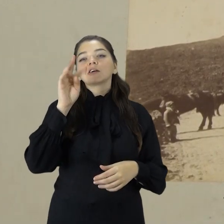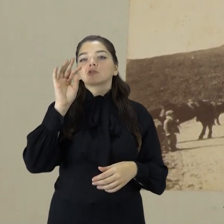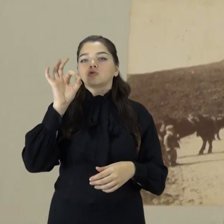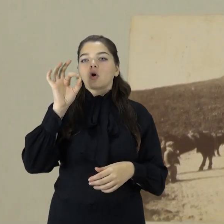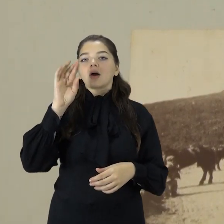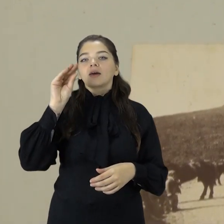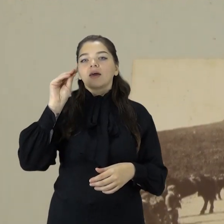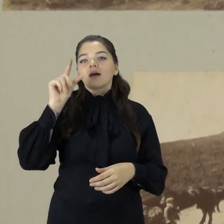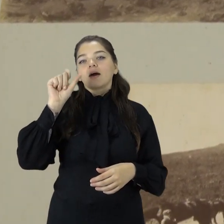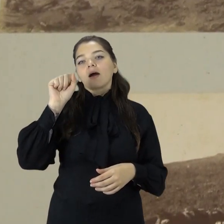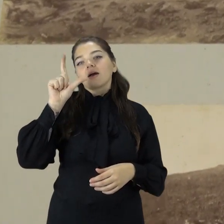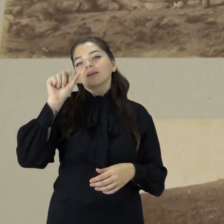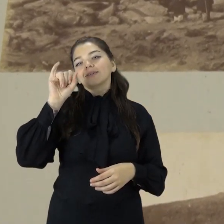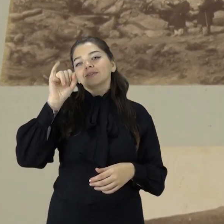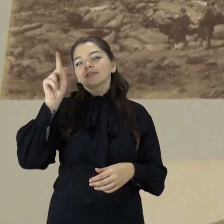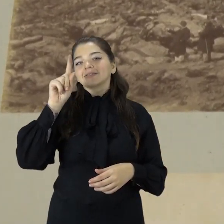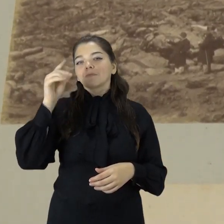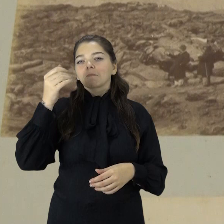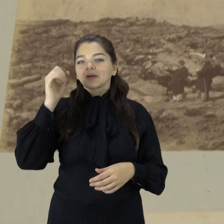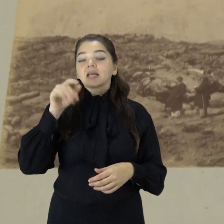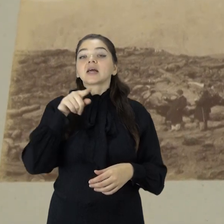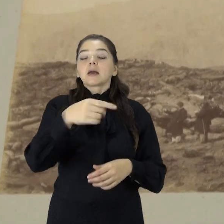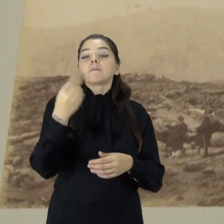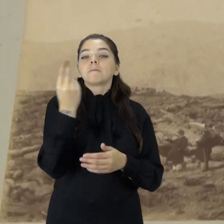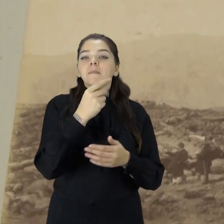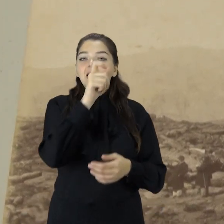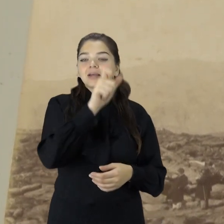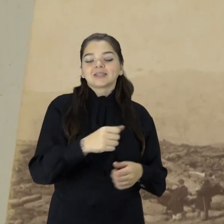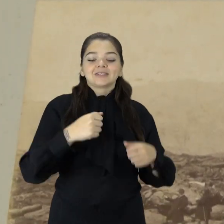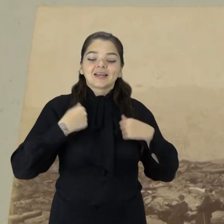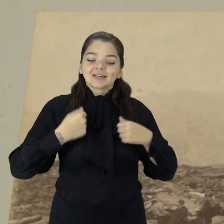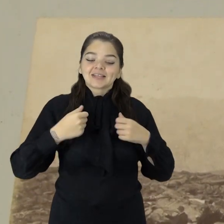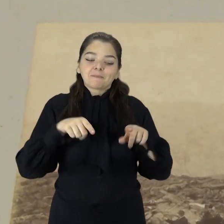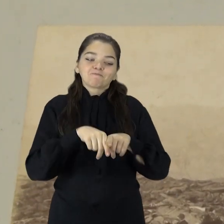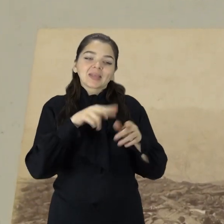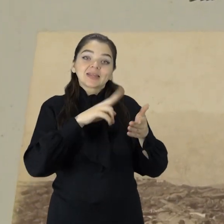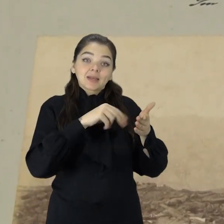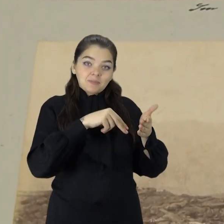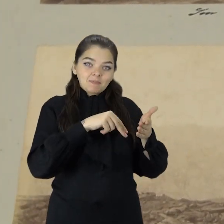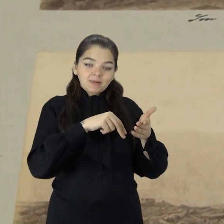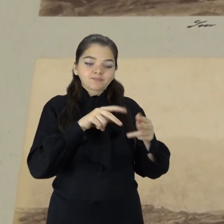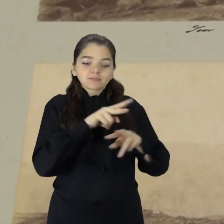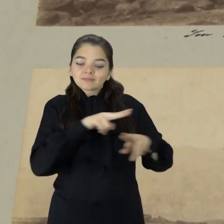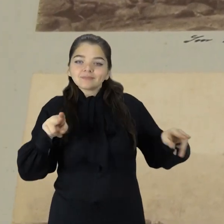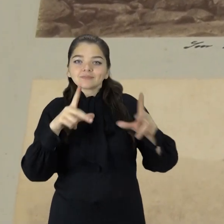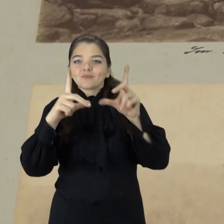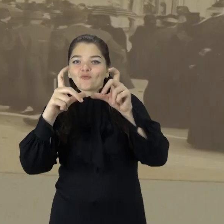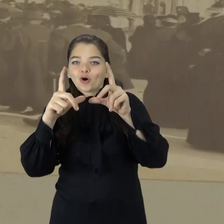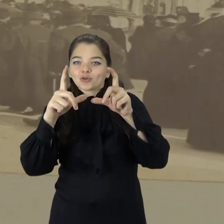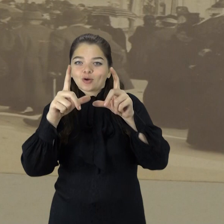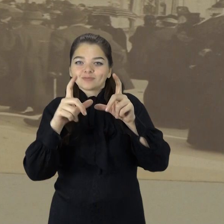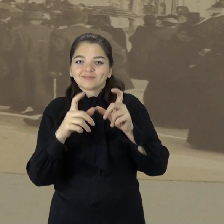piktorializmą, kai menininkai siekdavo fotografijas pritemti prie tapybos ir dailės darbų. Siekdami prilygti tam